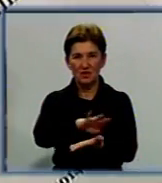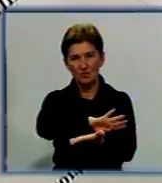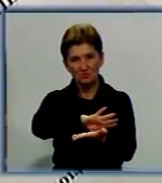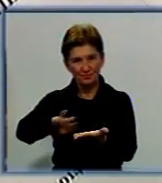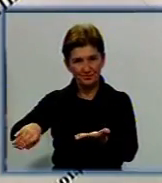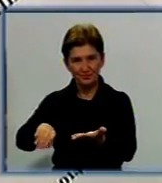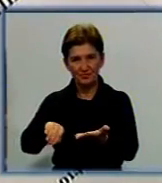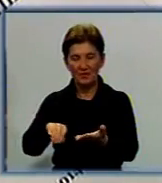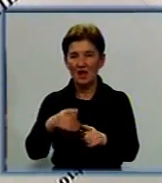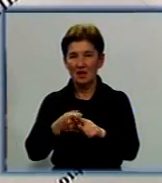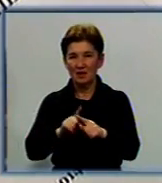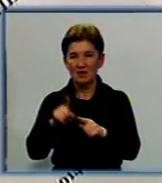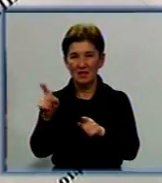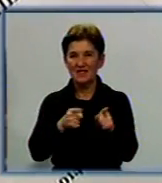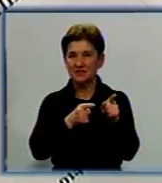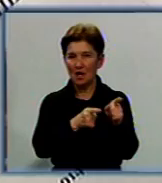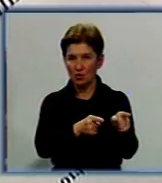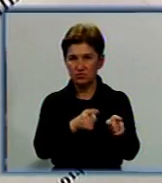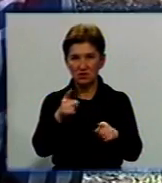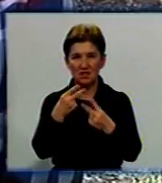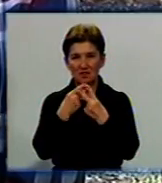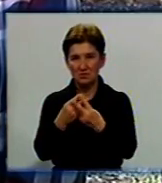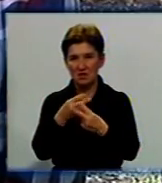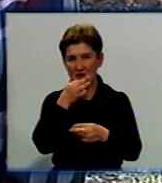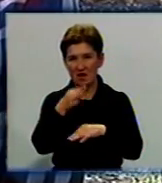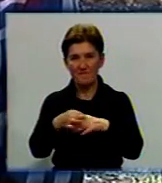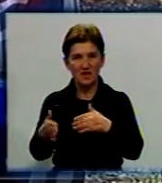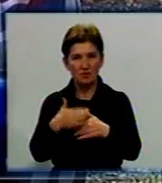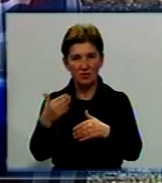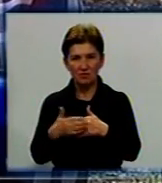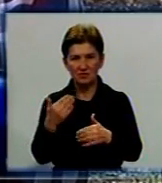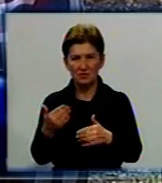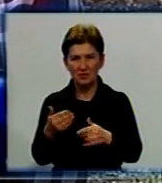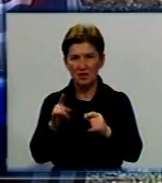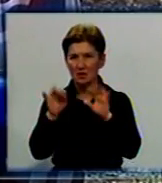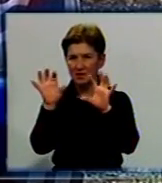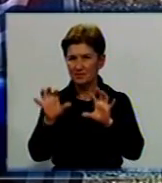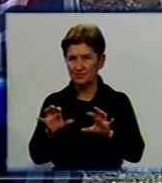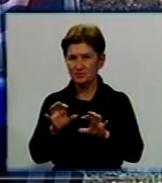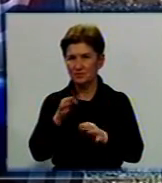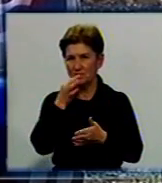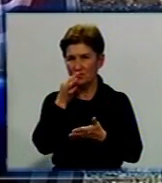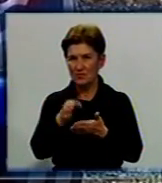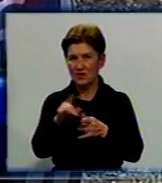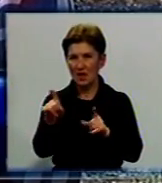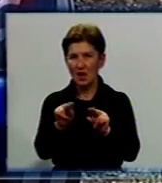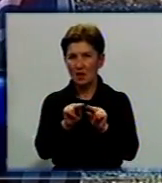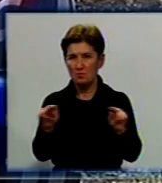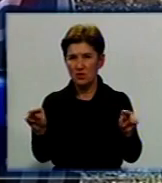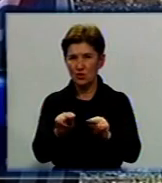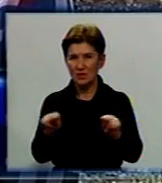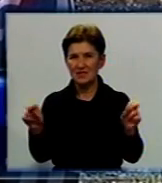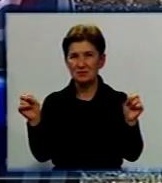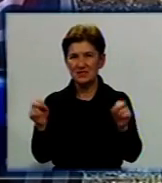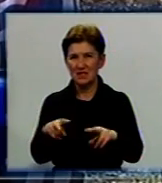посади. Крім того, їй загрожує кримінальна відповідальність. Стаття 137 Кримінального кодексу передбачає відповідальність саме педагогів. спеціальна